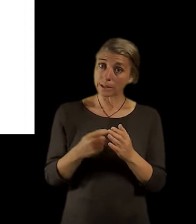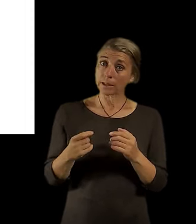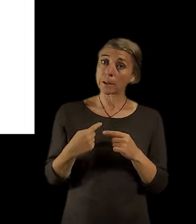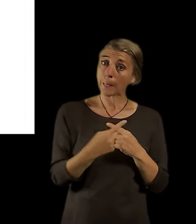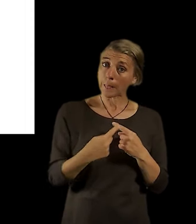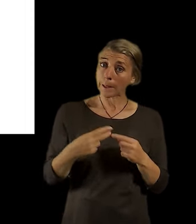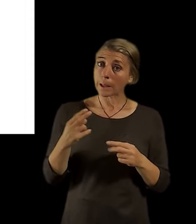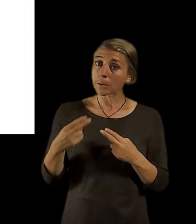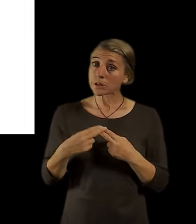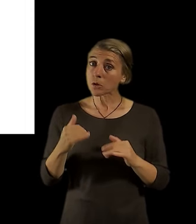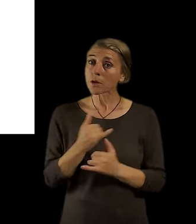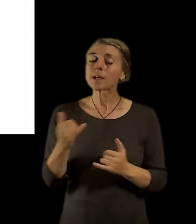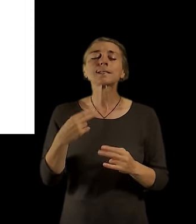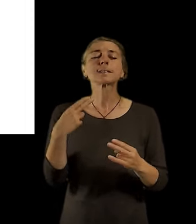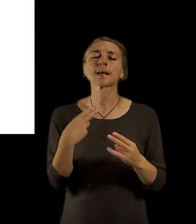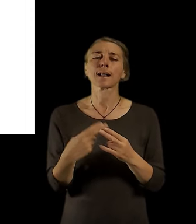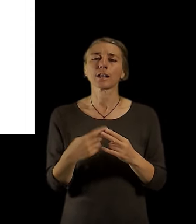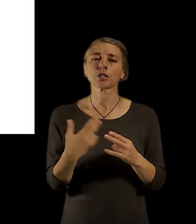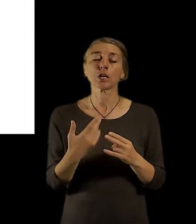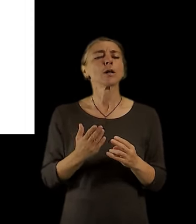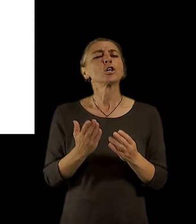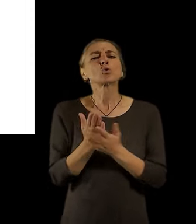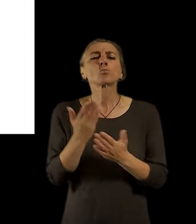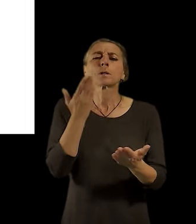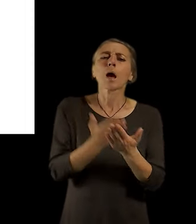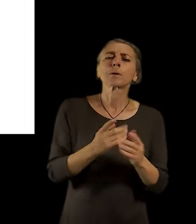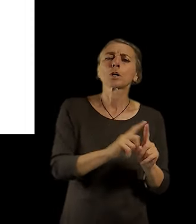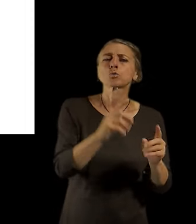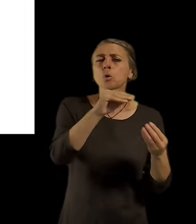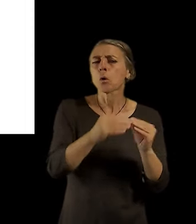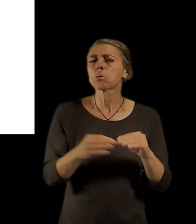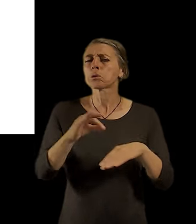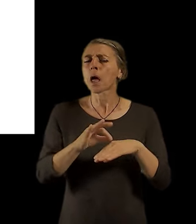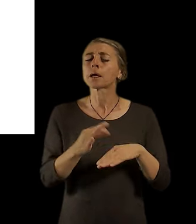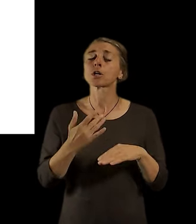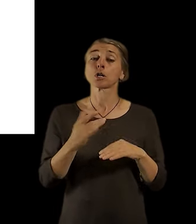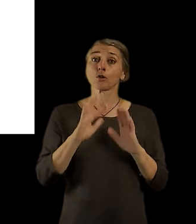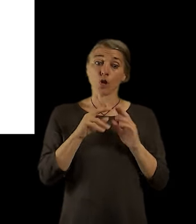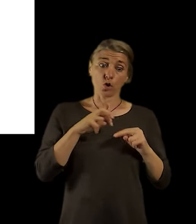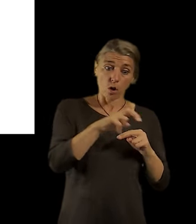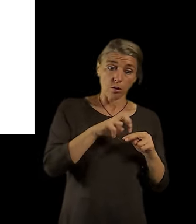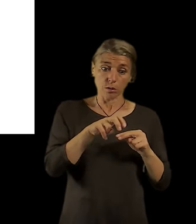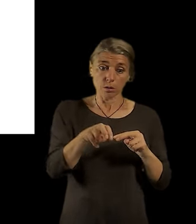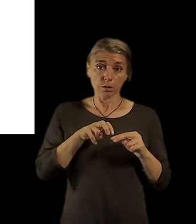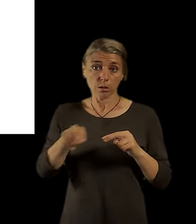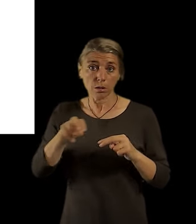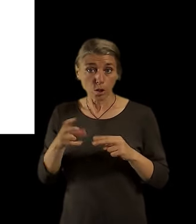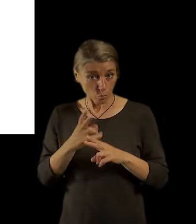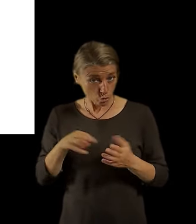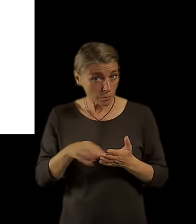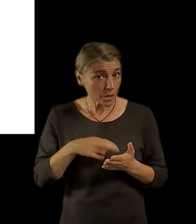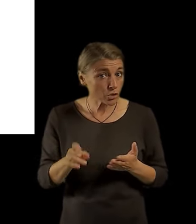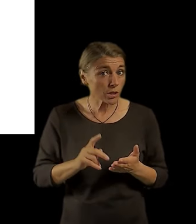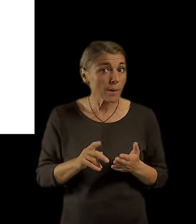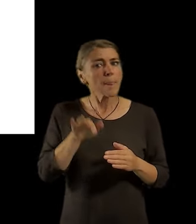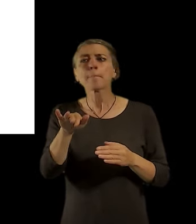službám dojdu po pěších trasách. Máme vlastně, není to okruh vzduchem, ale je to po pěší trase chodníky nebo